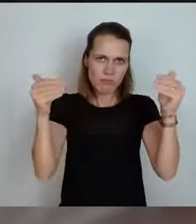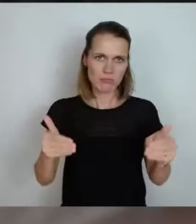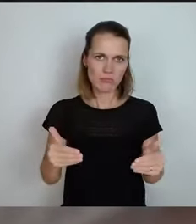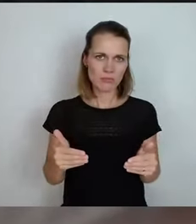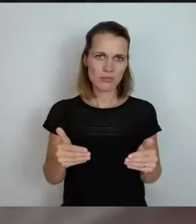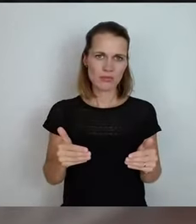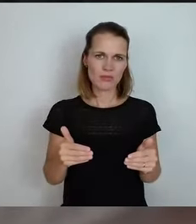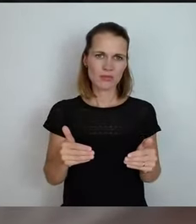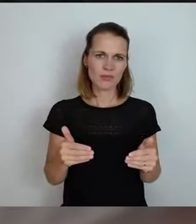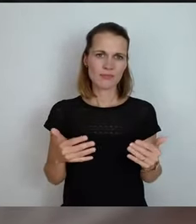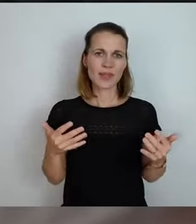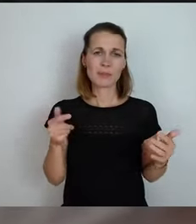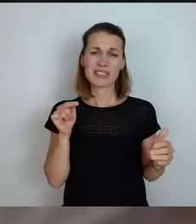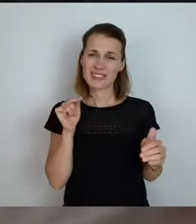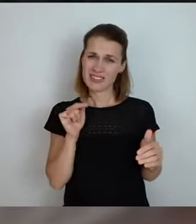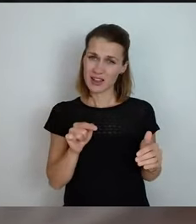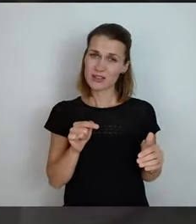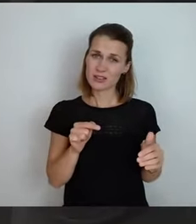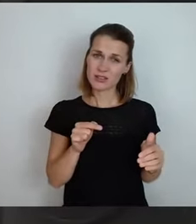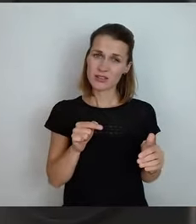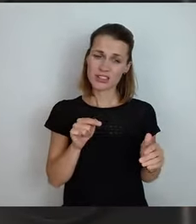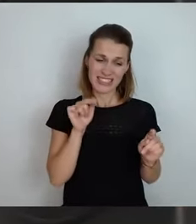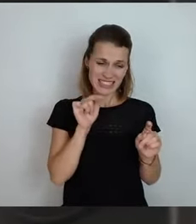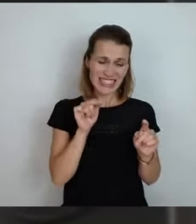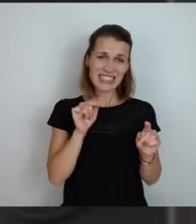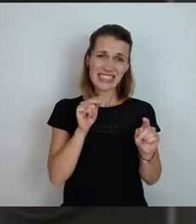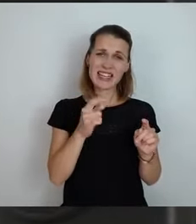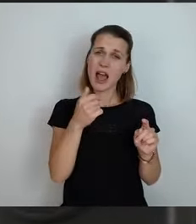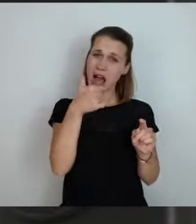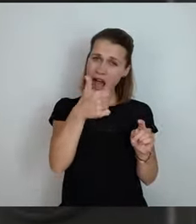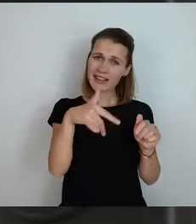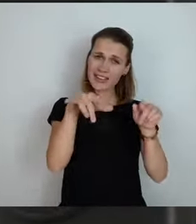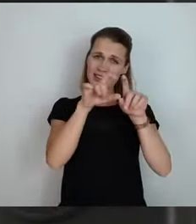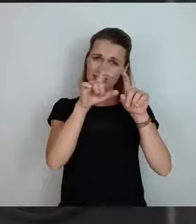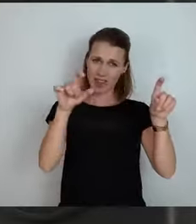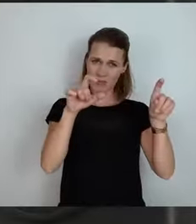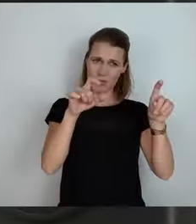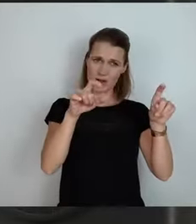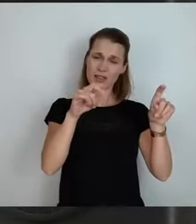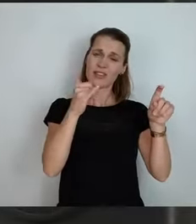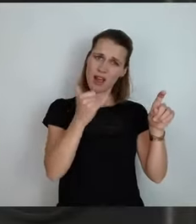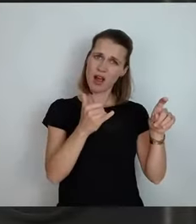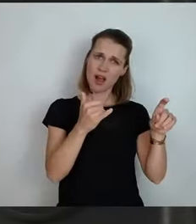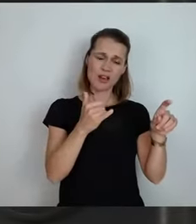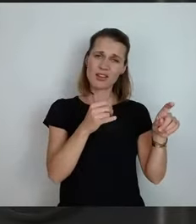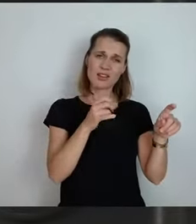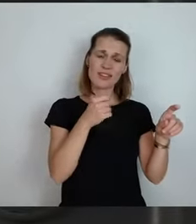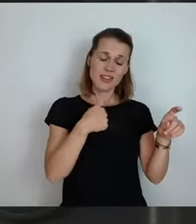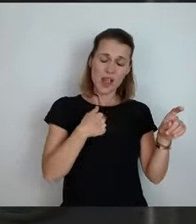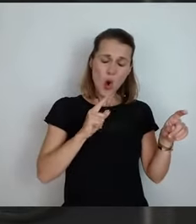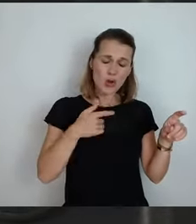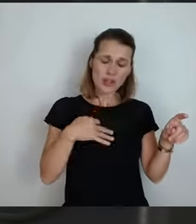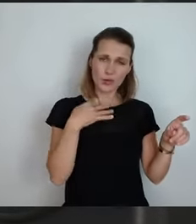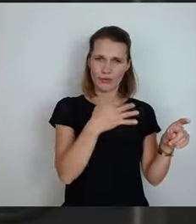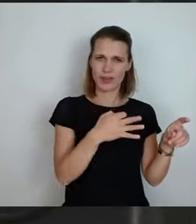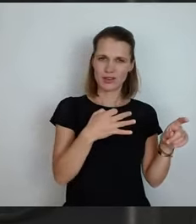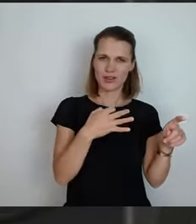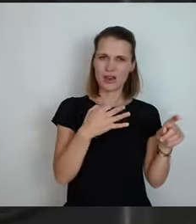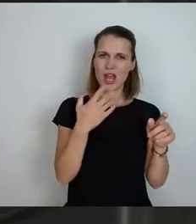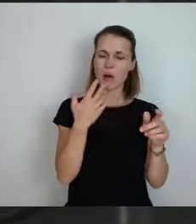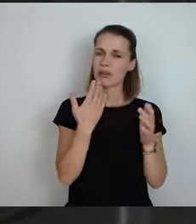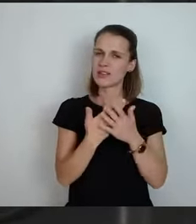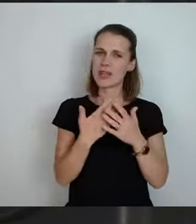wert, jetzt weil dieses Sachthema ist, das Gesamte crashen zu lassen? Das war meiner Meinung nach